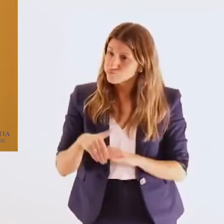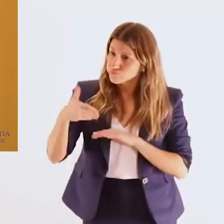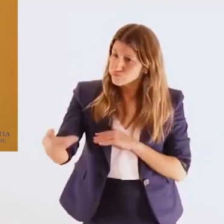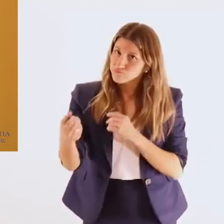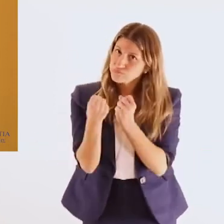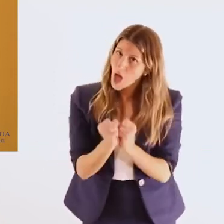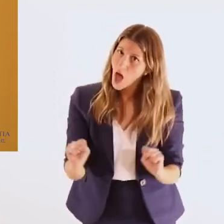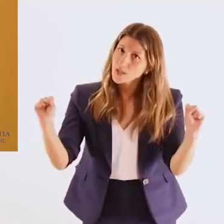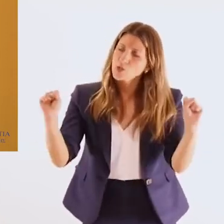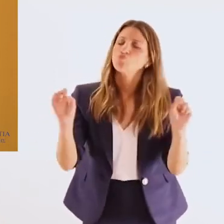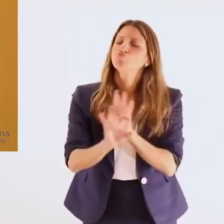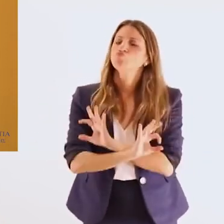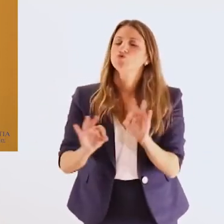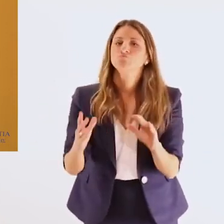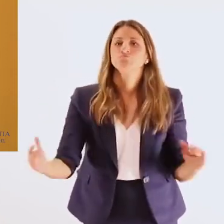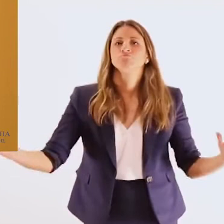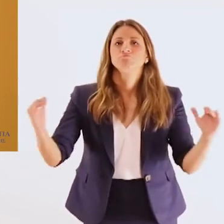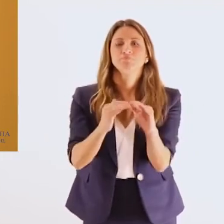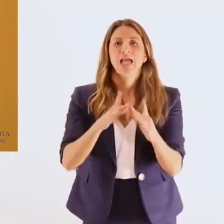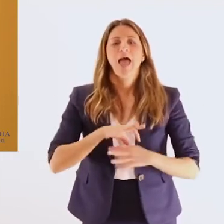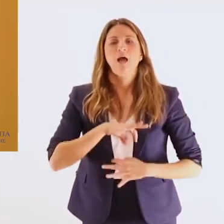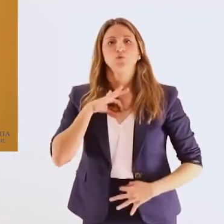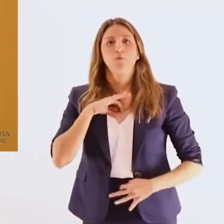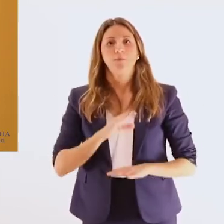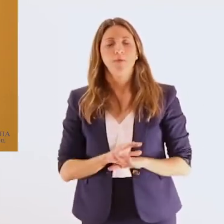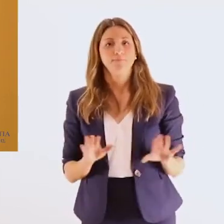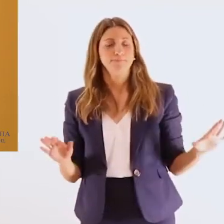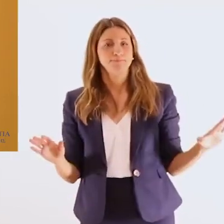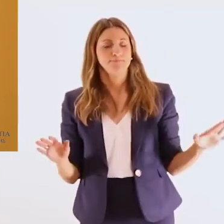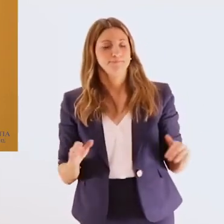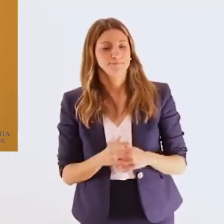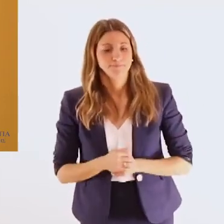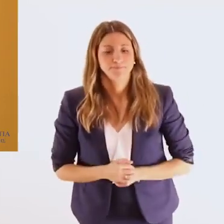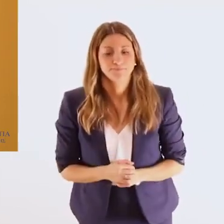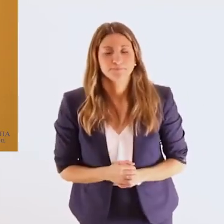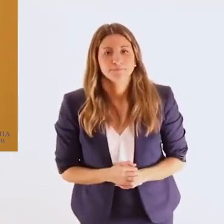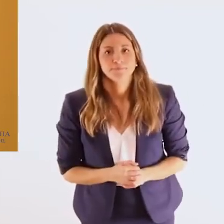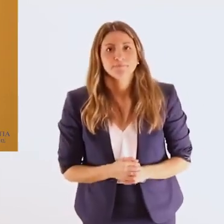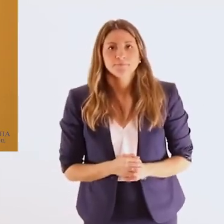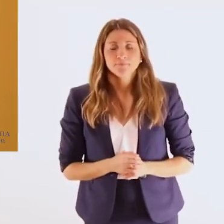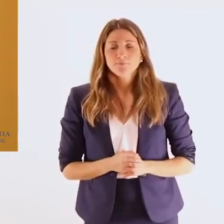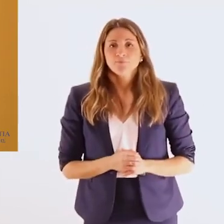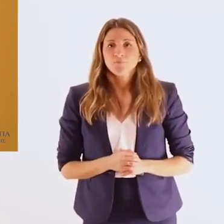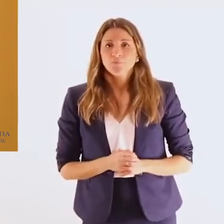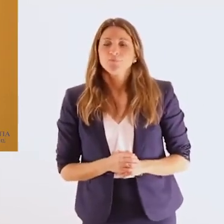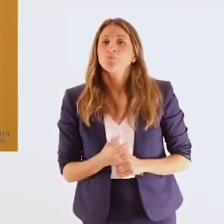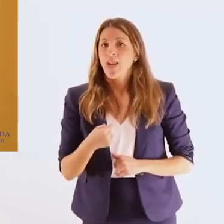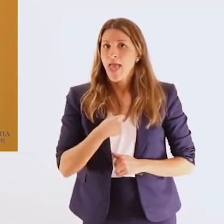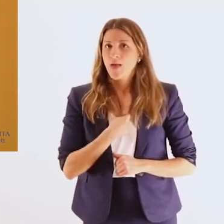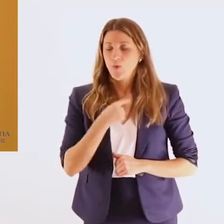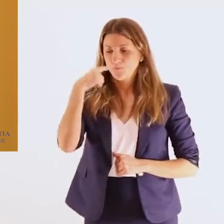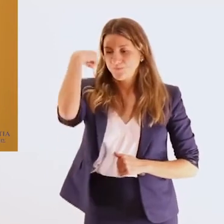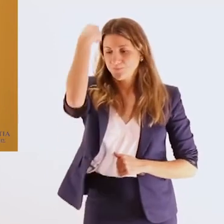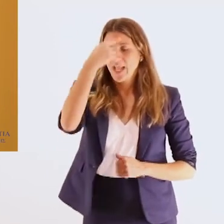τότε θέλω από καρδιάς και εκ μέρους όλων των μελών της